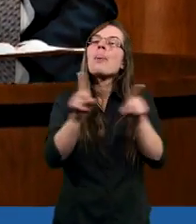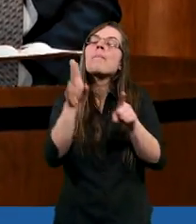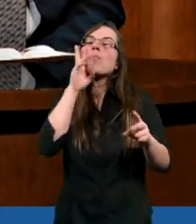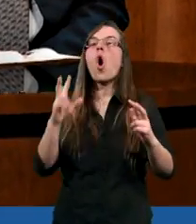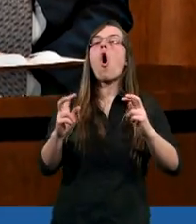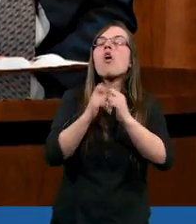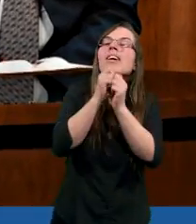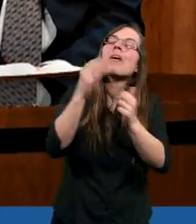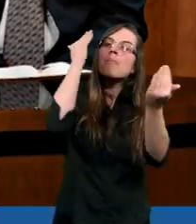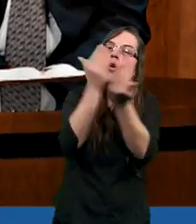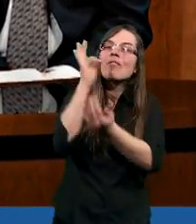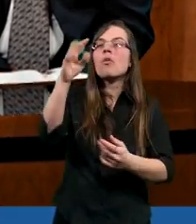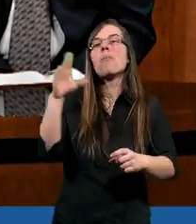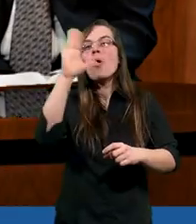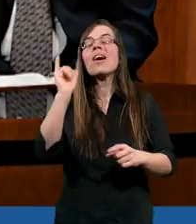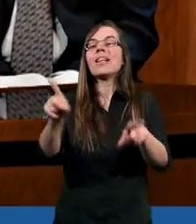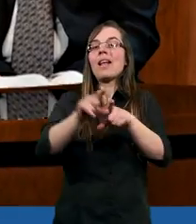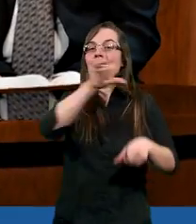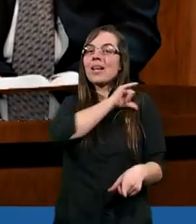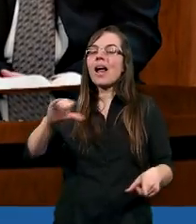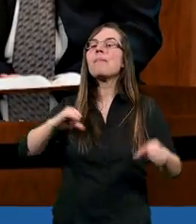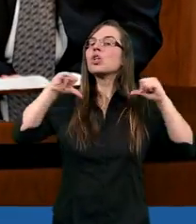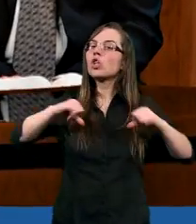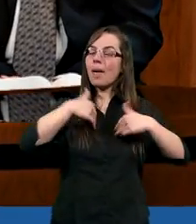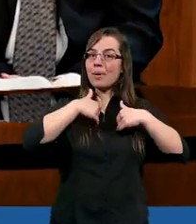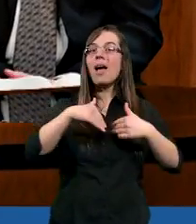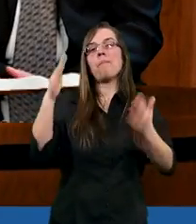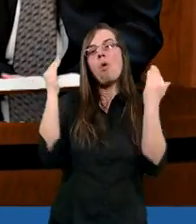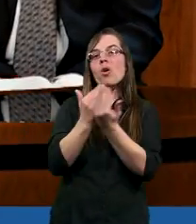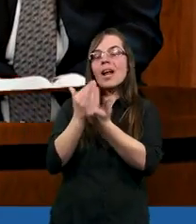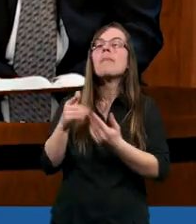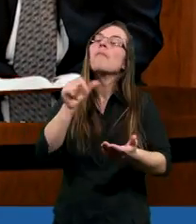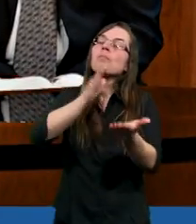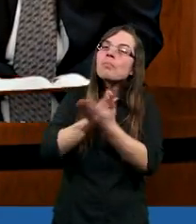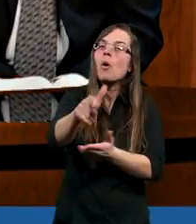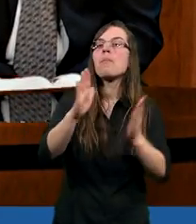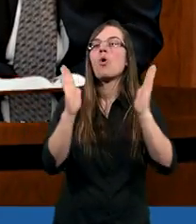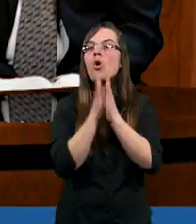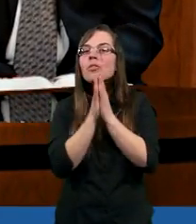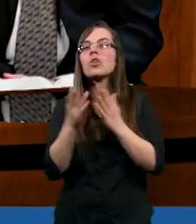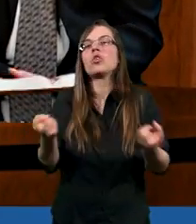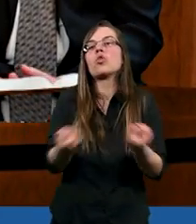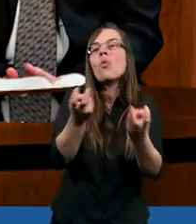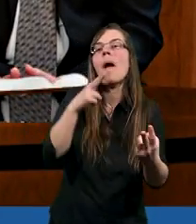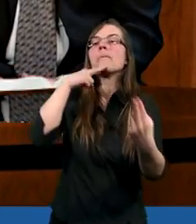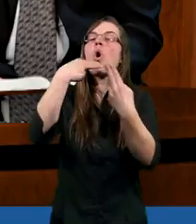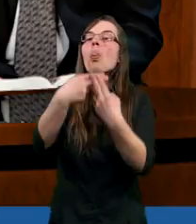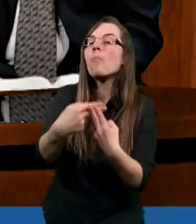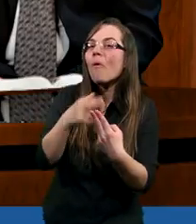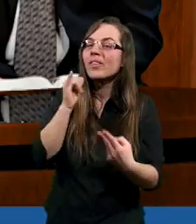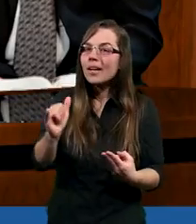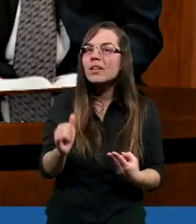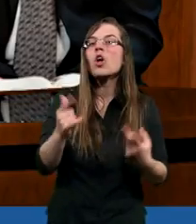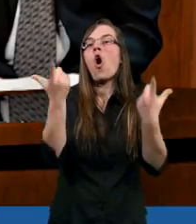odkrywanie Pana Boga bardzo często samego siebie. Poprzez modlitwę szukamy odpowiedzi